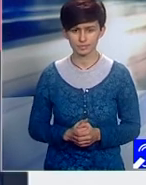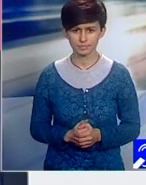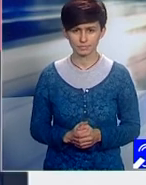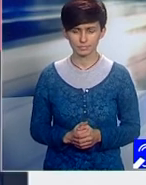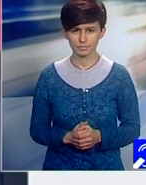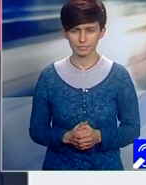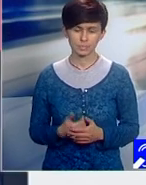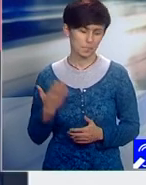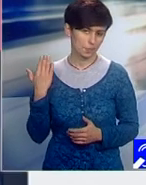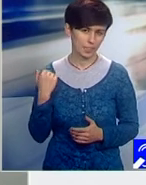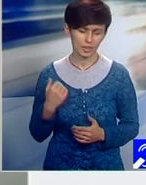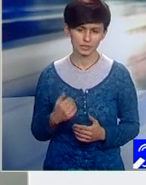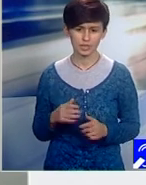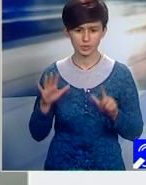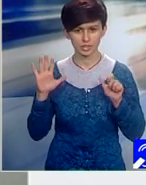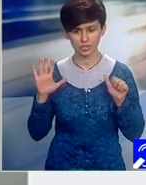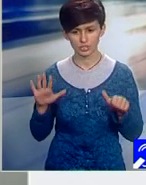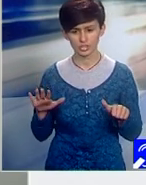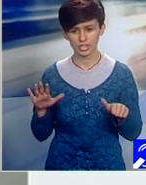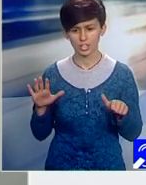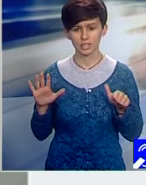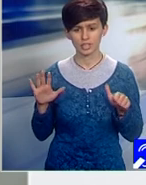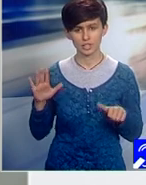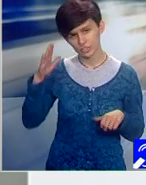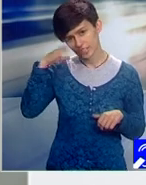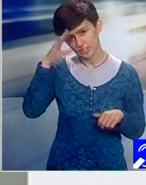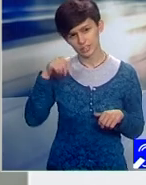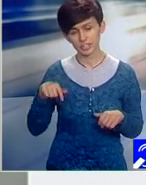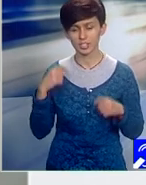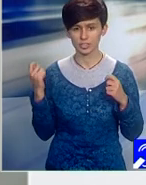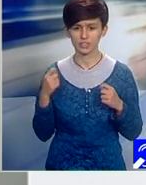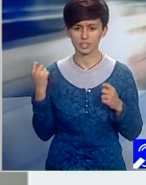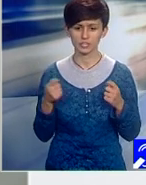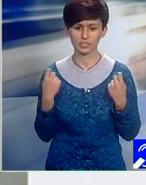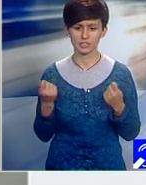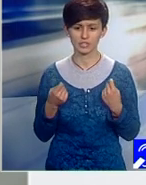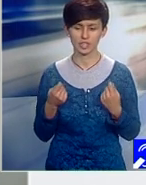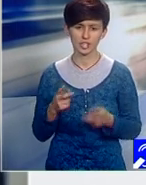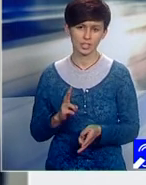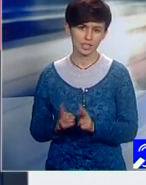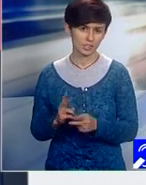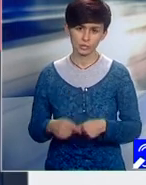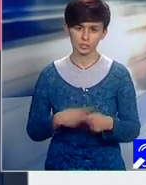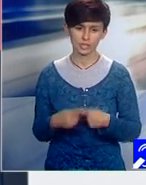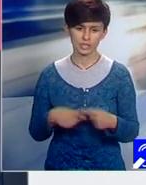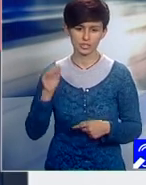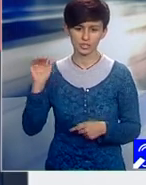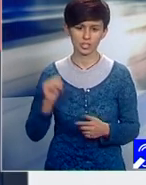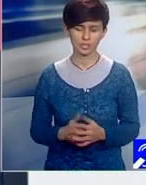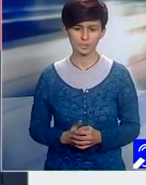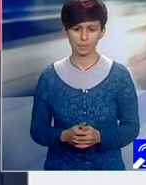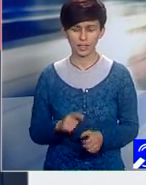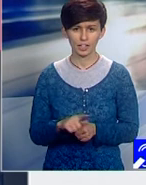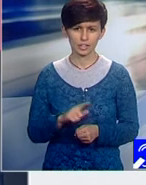Ei bine, au trecut șase zile deja din acest festival. Cum s-a derulat? Până acum